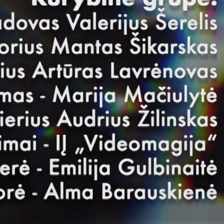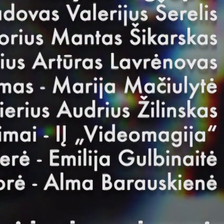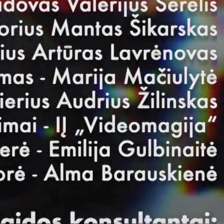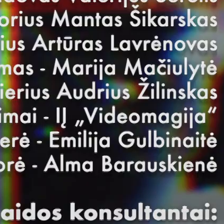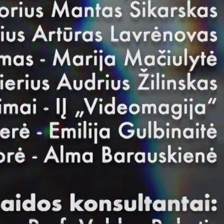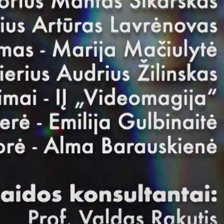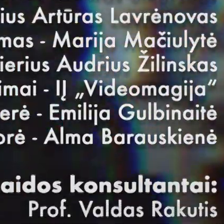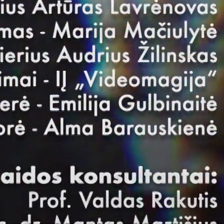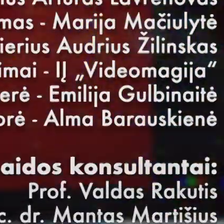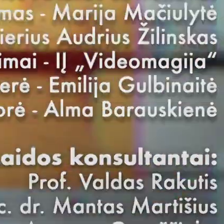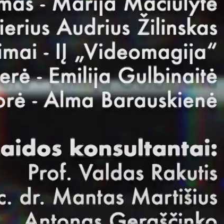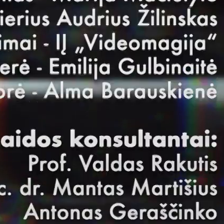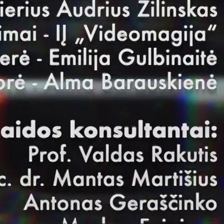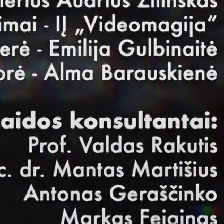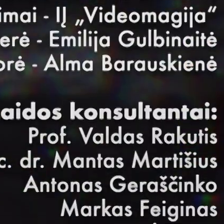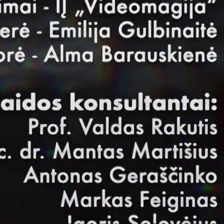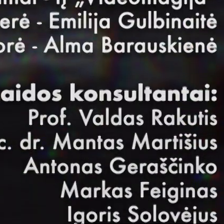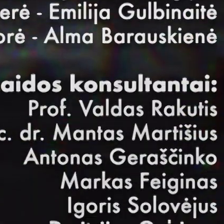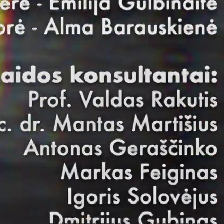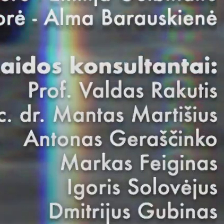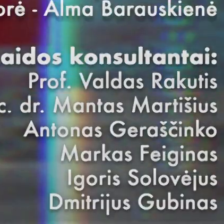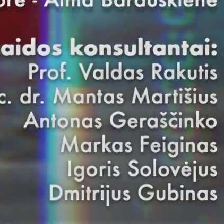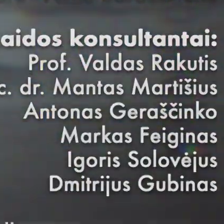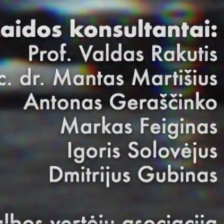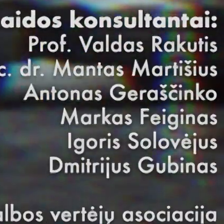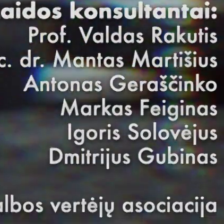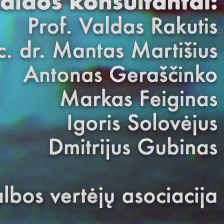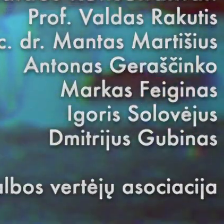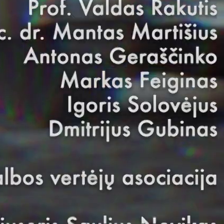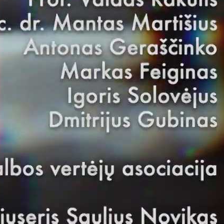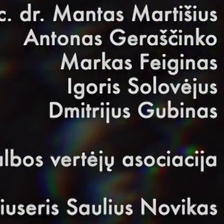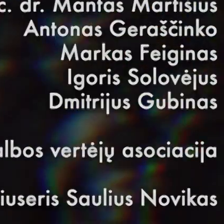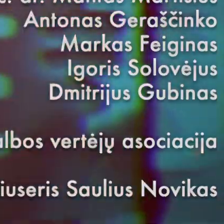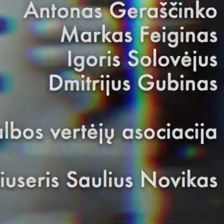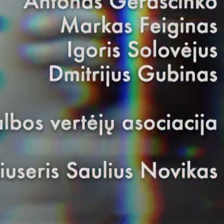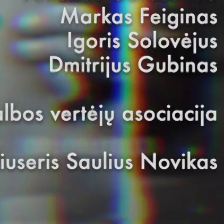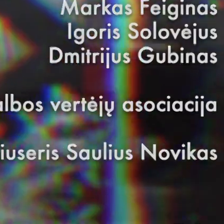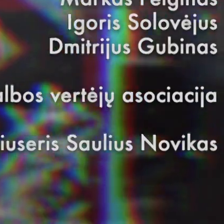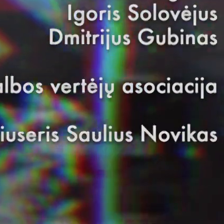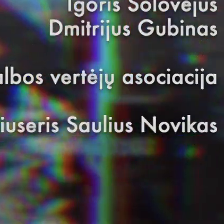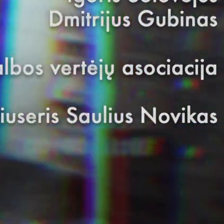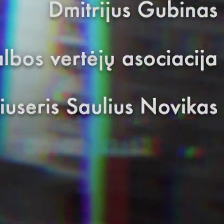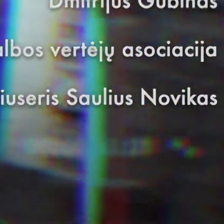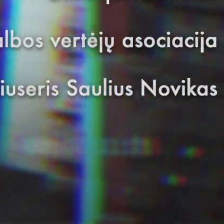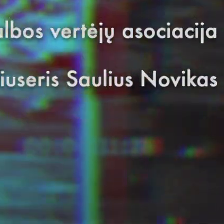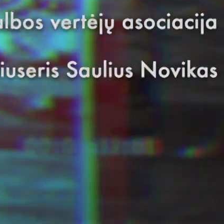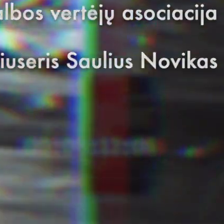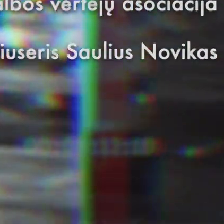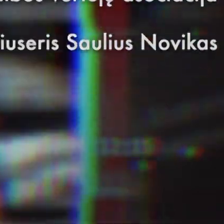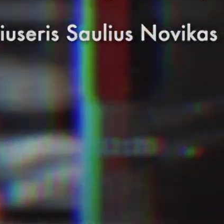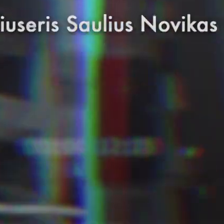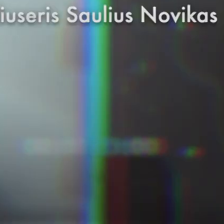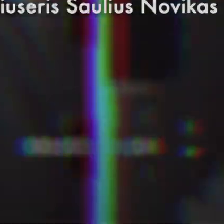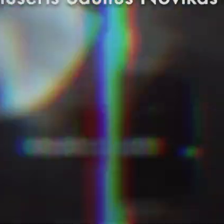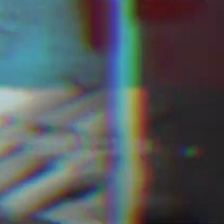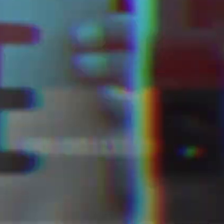Viskas galėtų būti gerai, jei nebūtų taip, kaip yra, tu pašių nėjų nėjų.